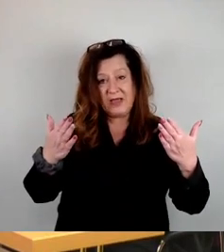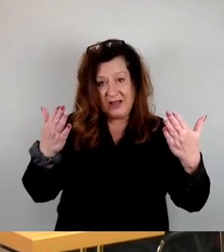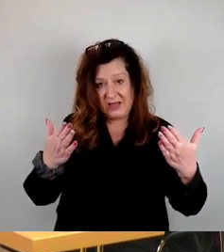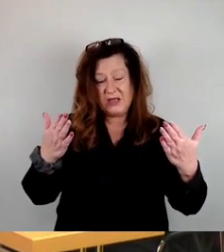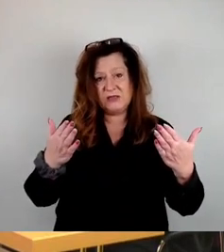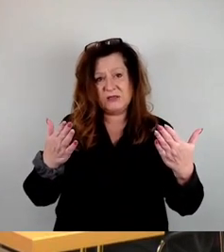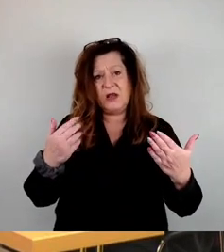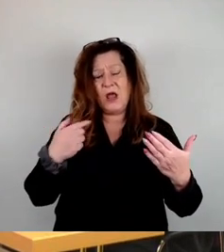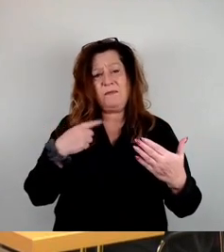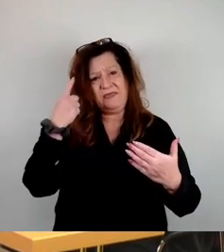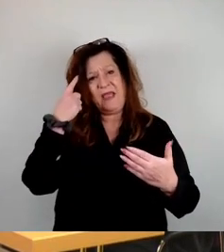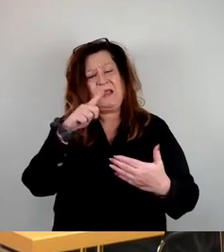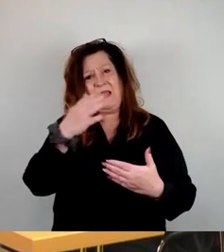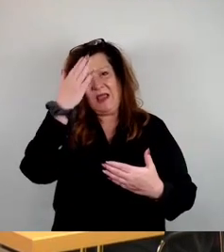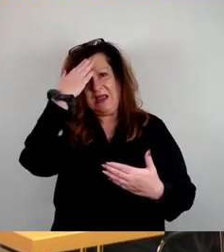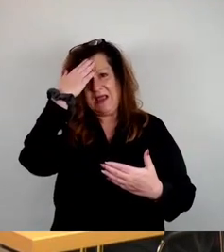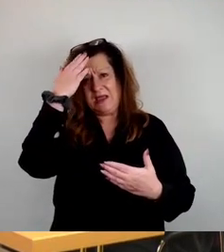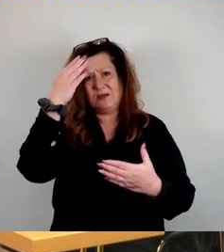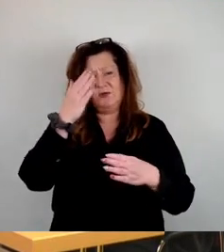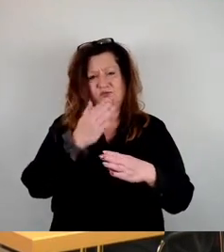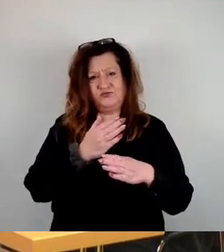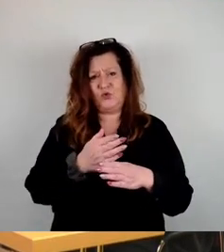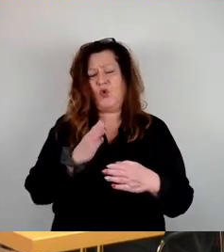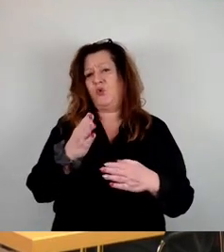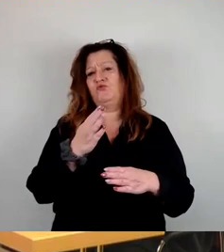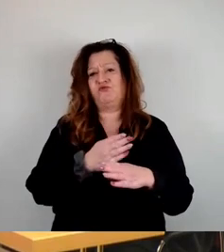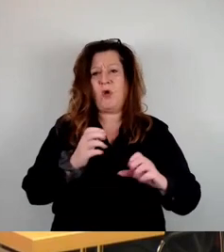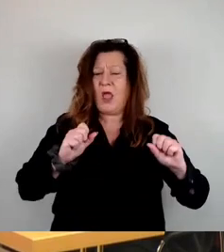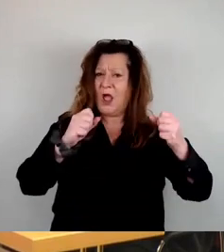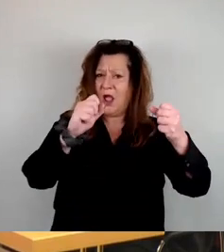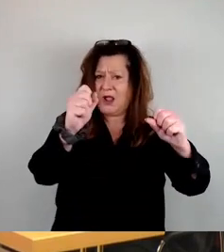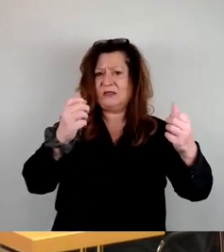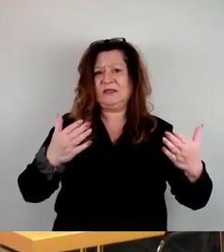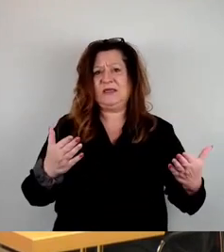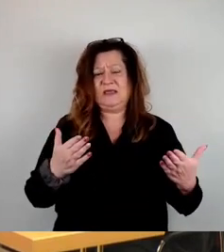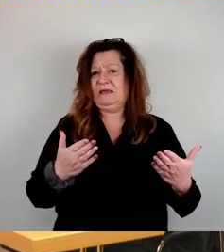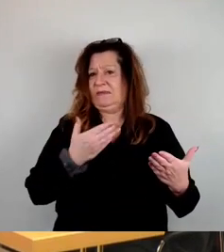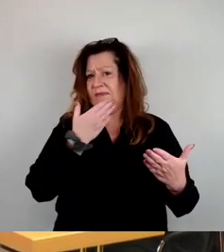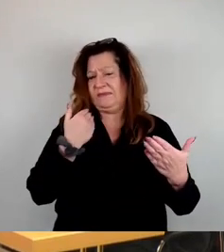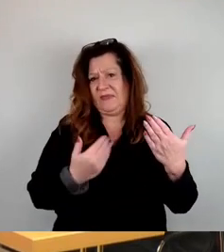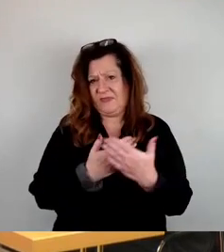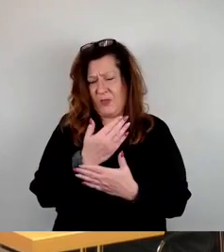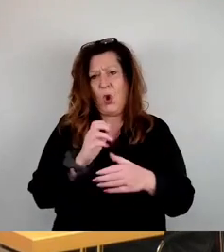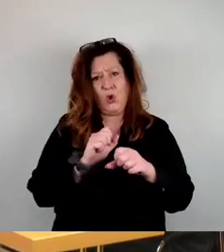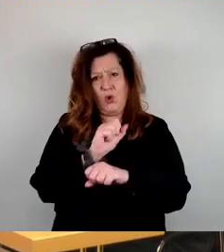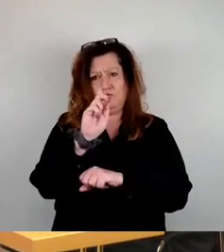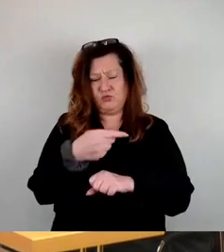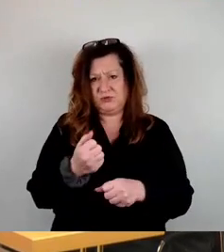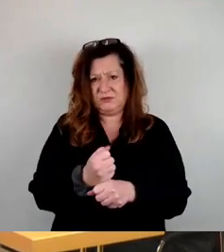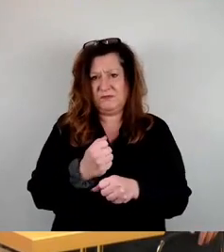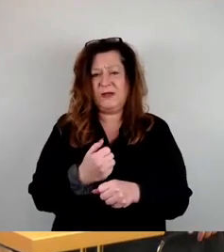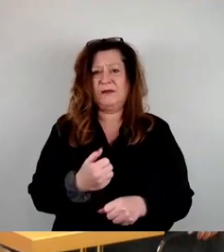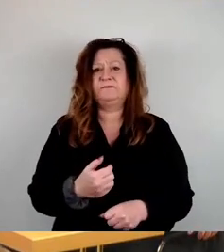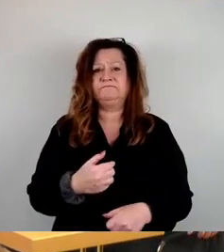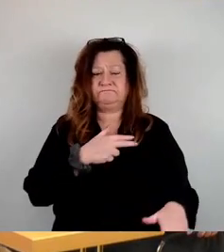mehrmals sehr aktiv miterlebt haben. Insoweit nichts Neues. Ich gelobe, die